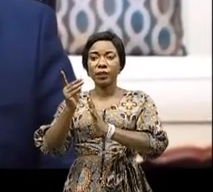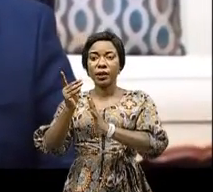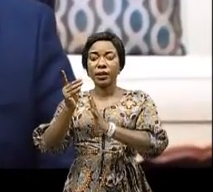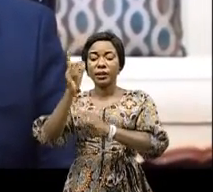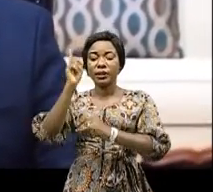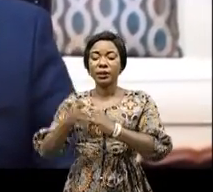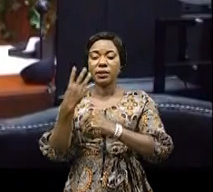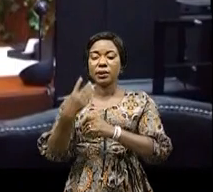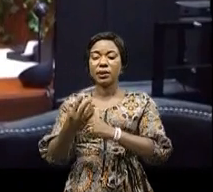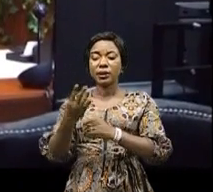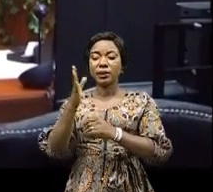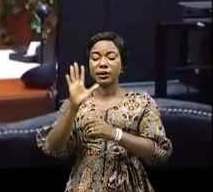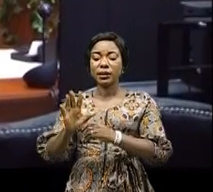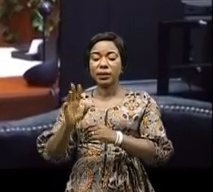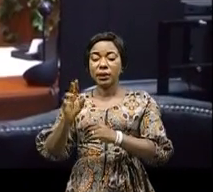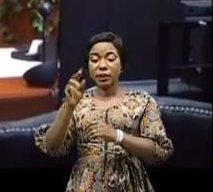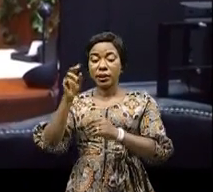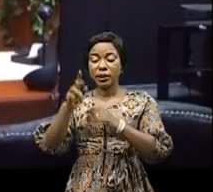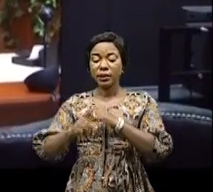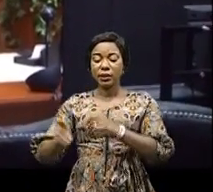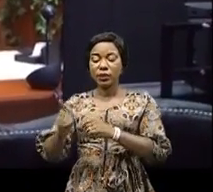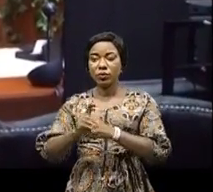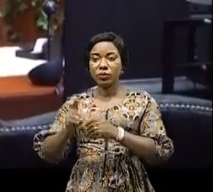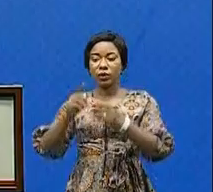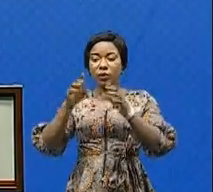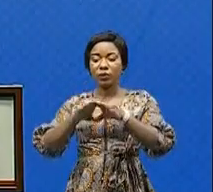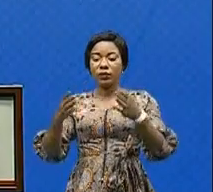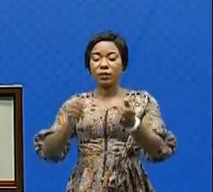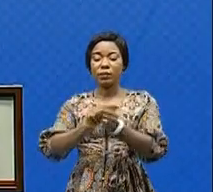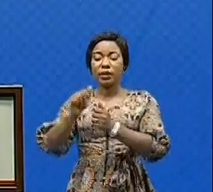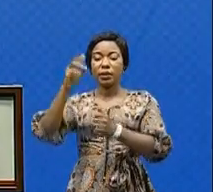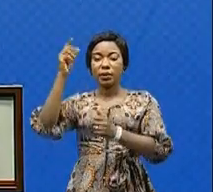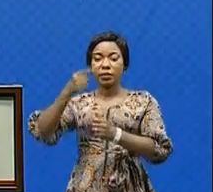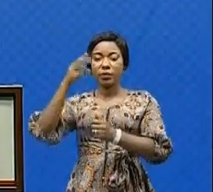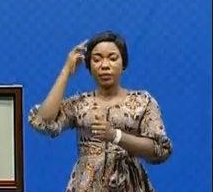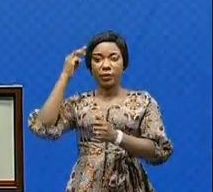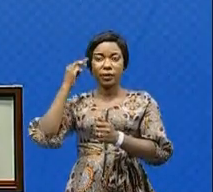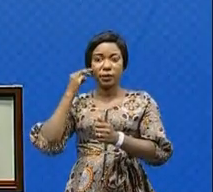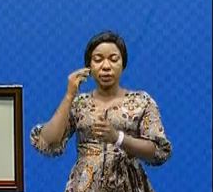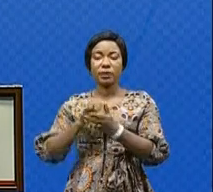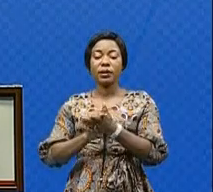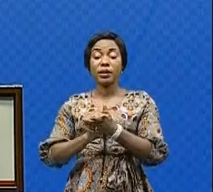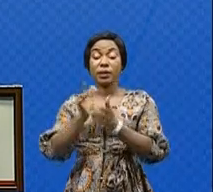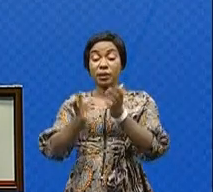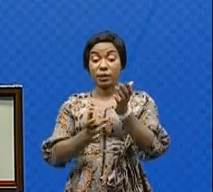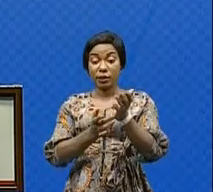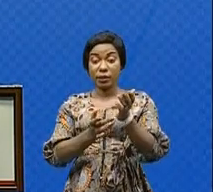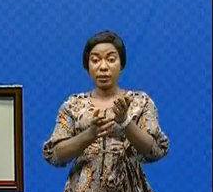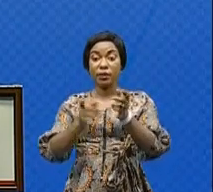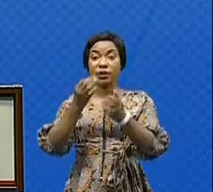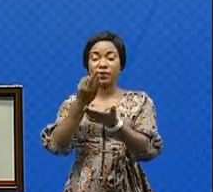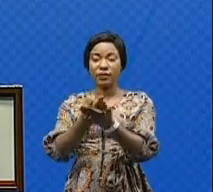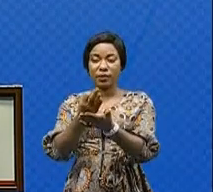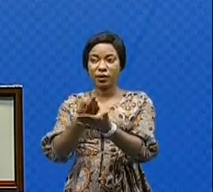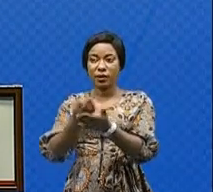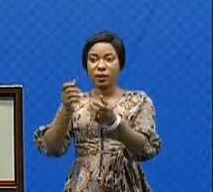145 territoires lancés par le Premier ministre il a quelques jours. L'audit technique et financier